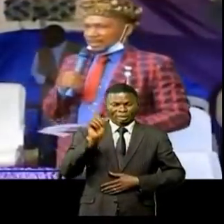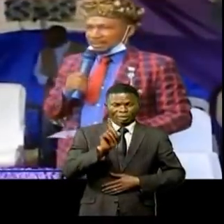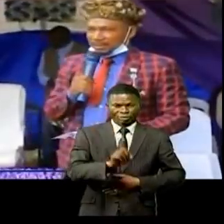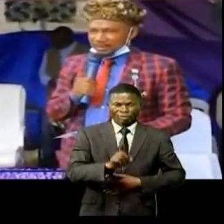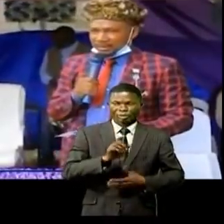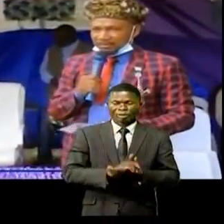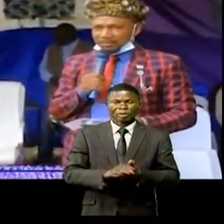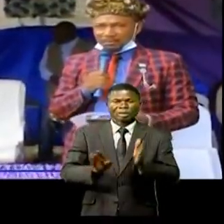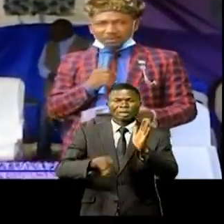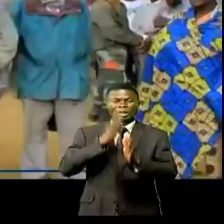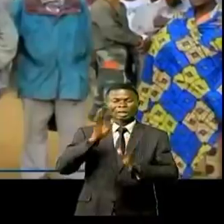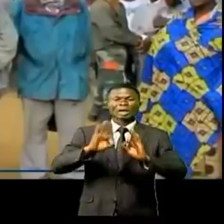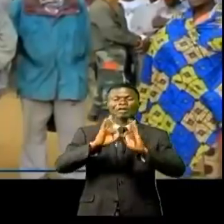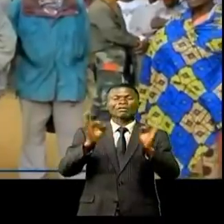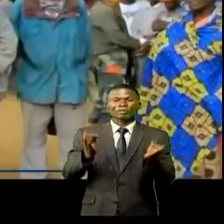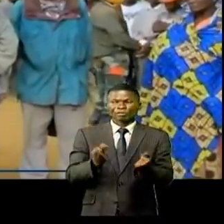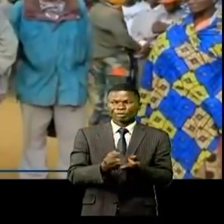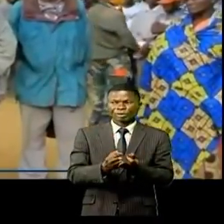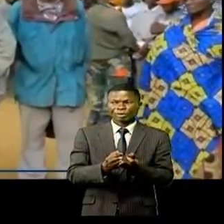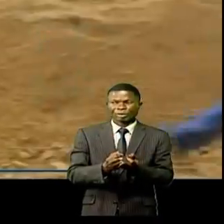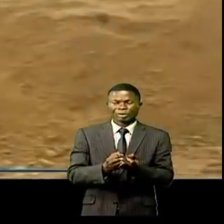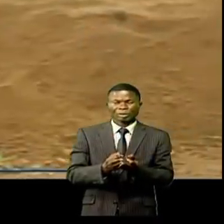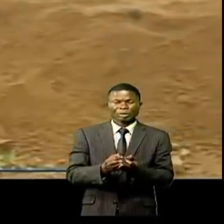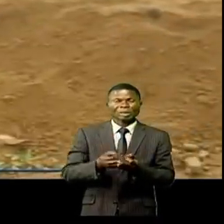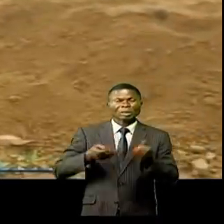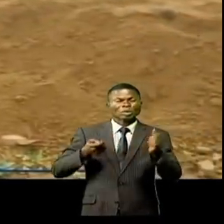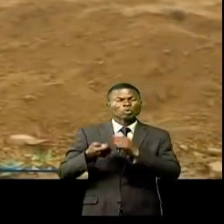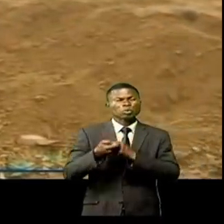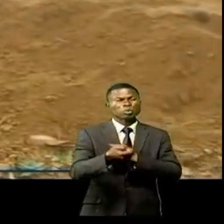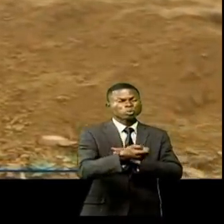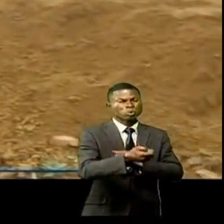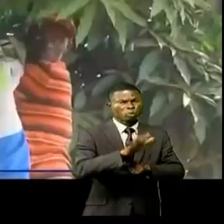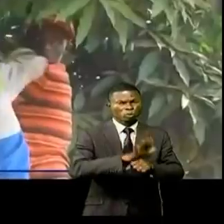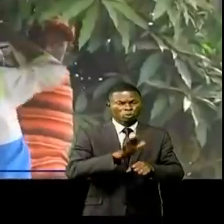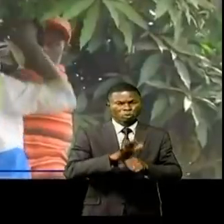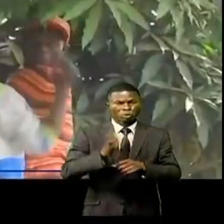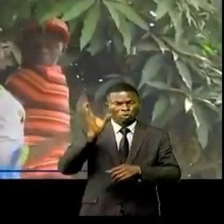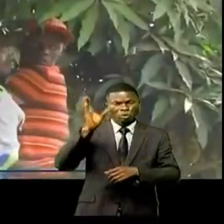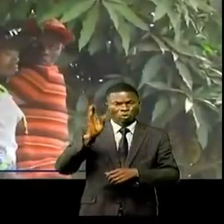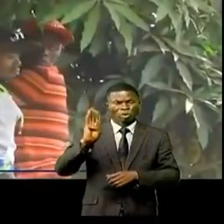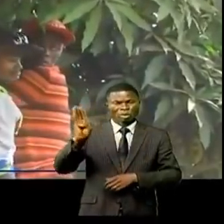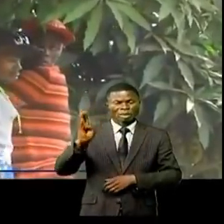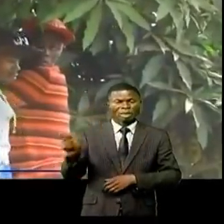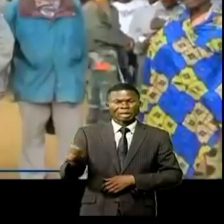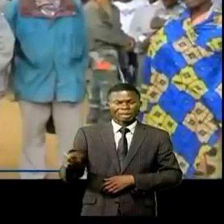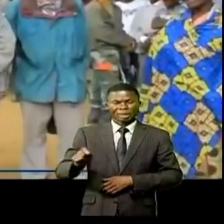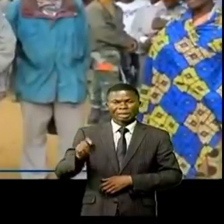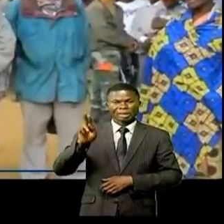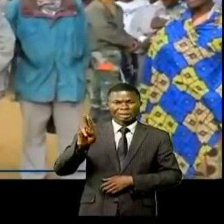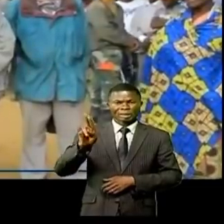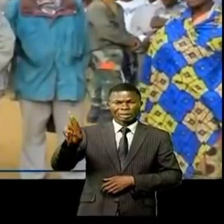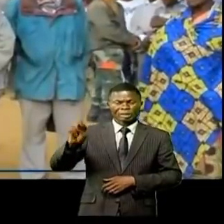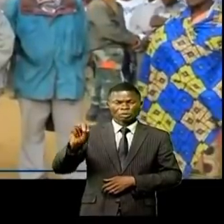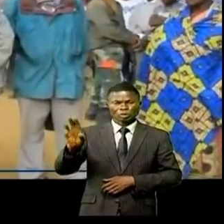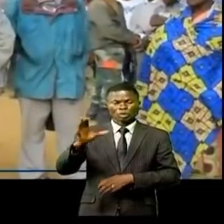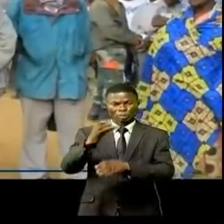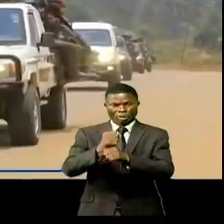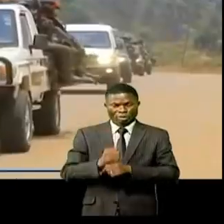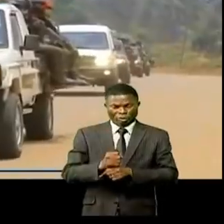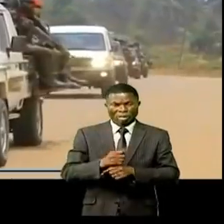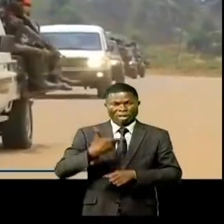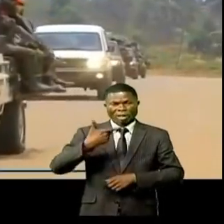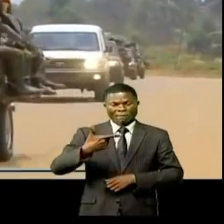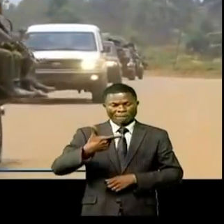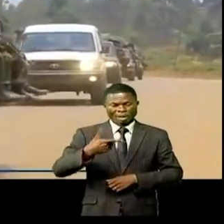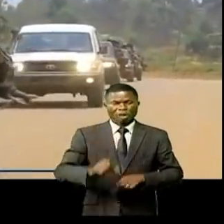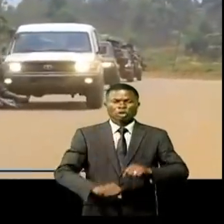14 familles victimes de massacres de Kokonyangui en chefferie de Baboa Boko en territoire d'Irumo ont bénéficié ce mardi d'une